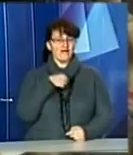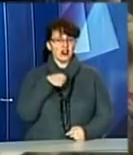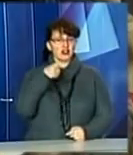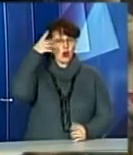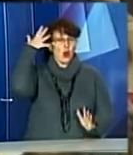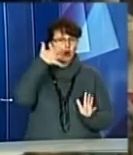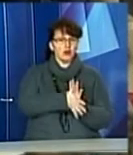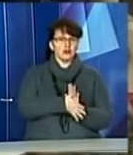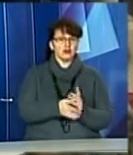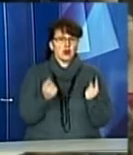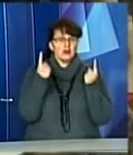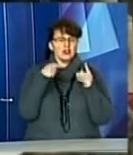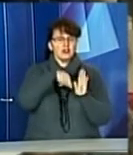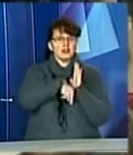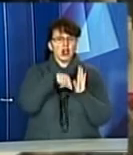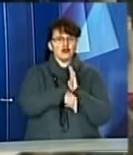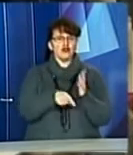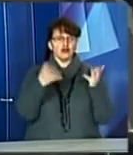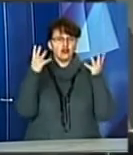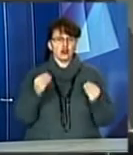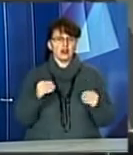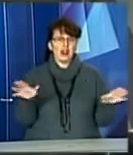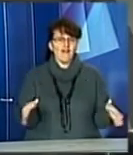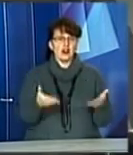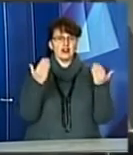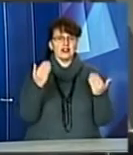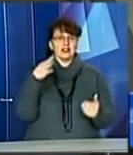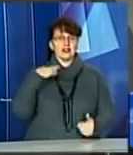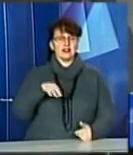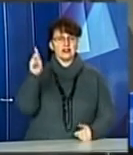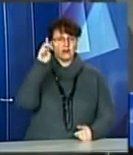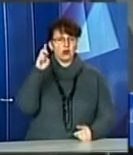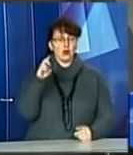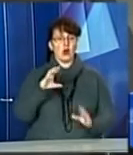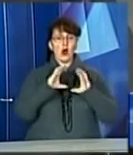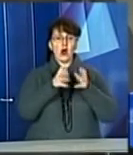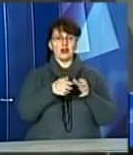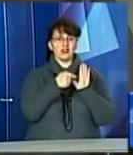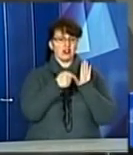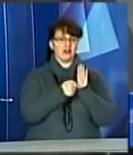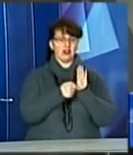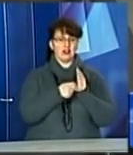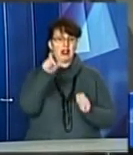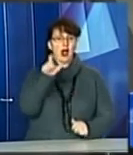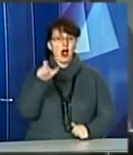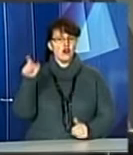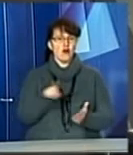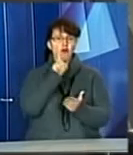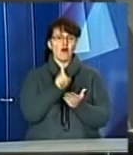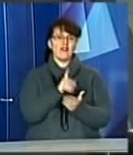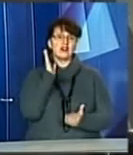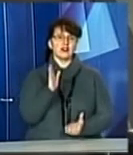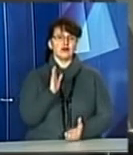значущості дня Воскресіння Сина Господнього. Світ ділиться, а християни повинні бути знаком